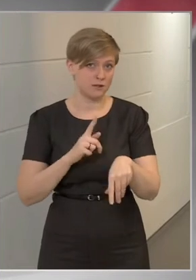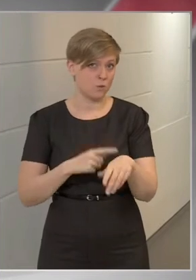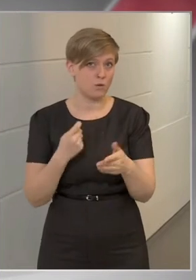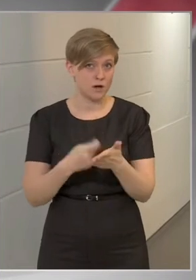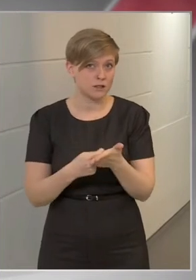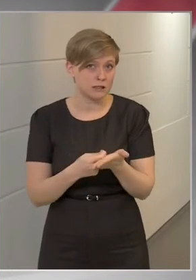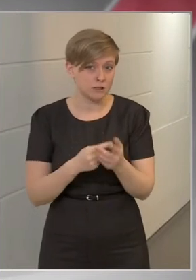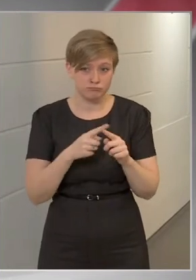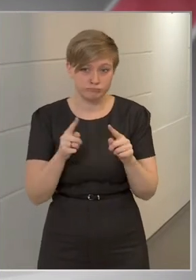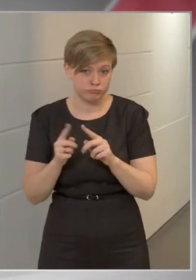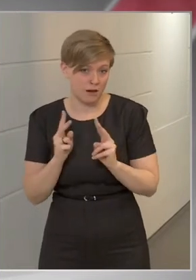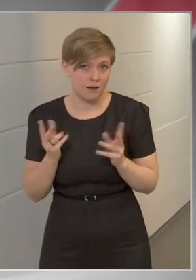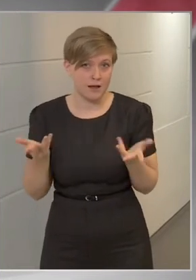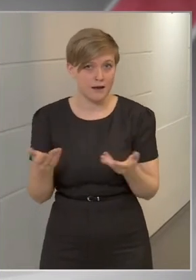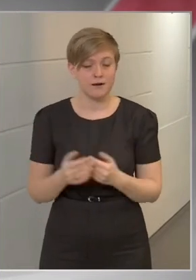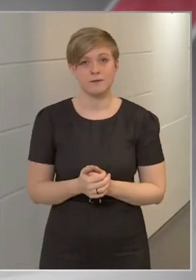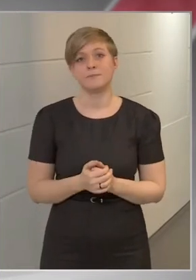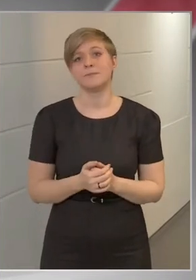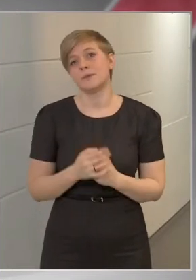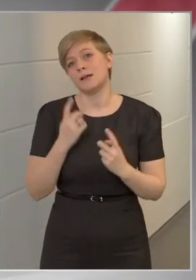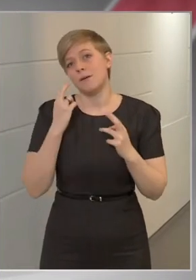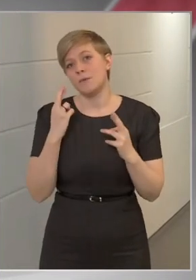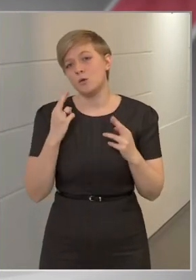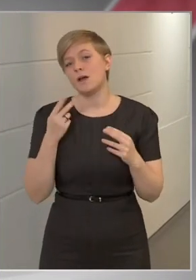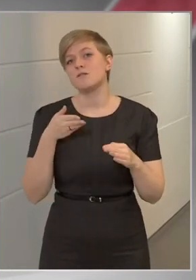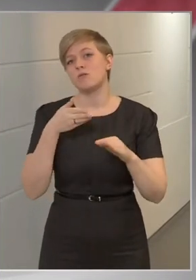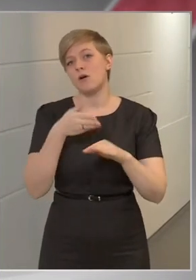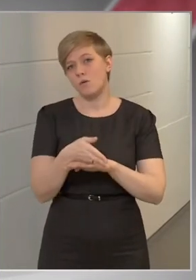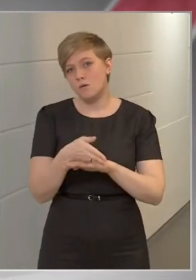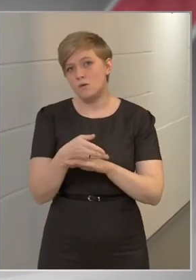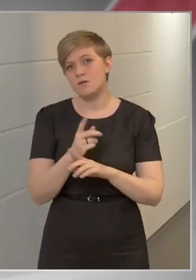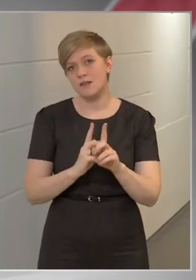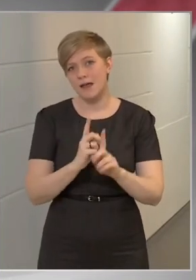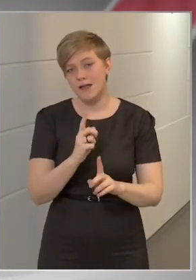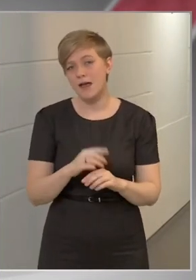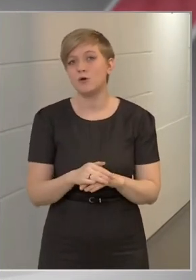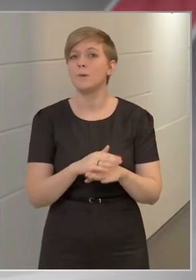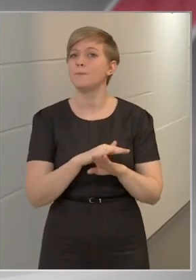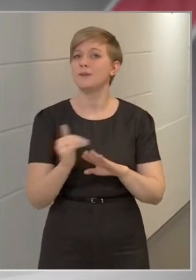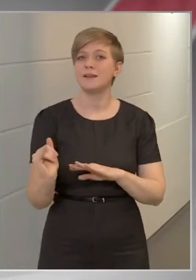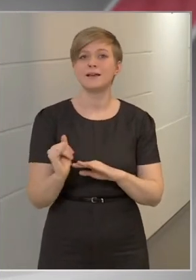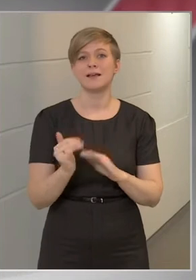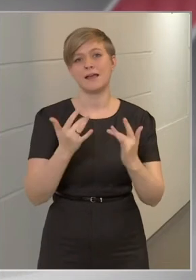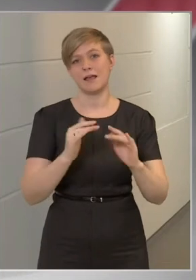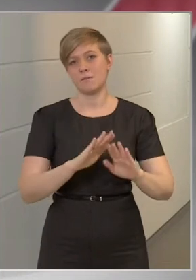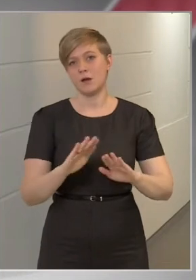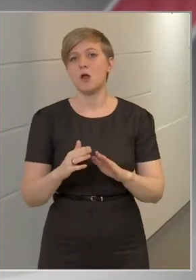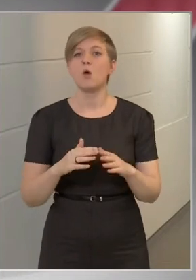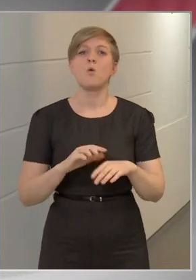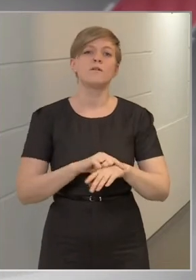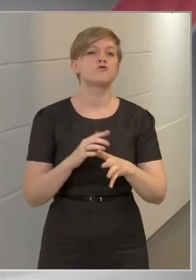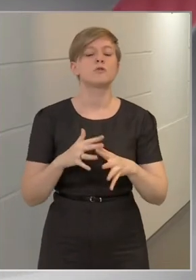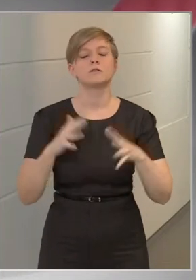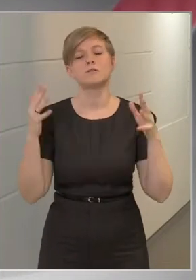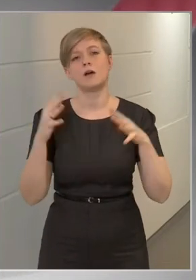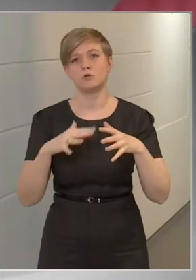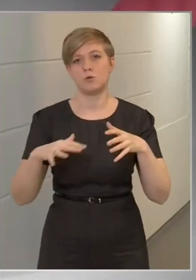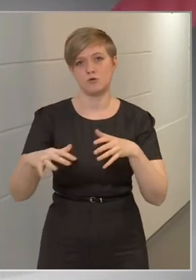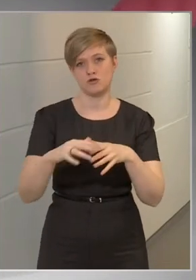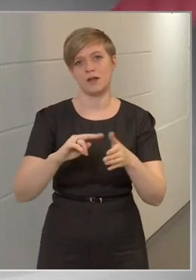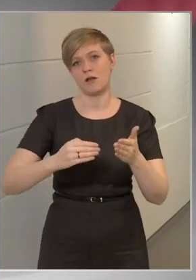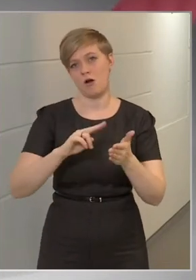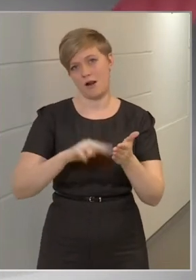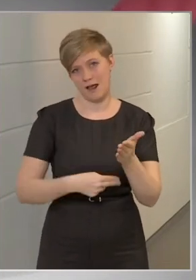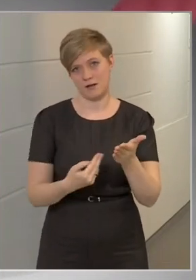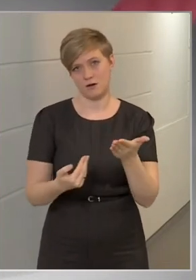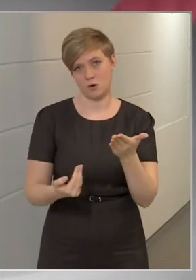Azt reméljük, hogy ez is ahhoz járul hozzá, hogy szinte mindenki aláírja, vagy legalábbis az orvosot. Nagyon nagy többsége aláírja az új